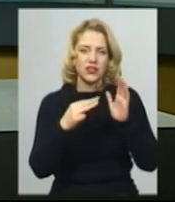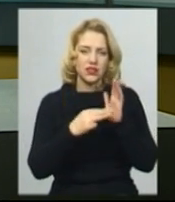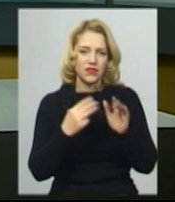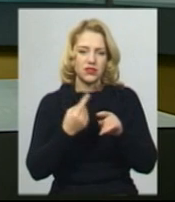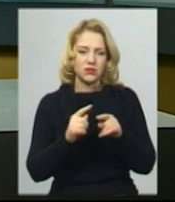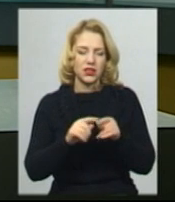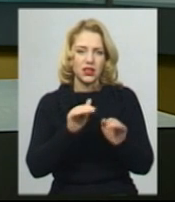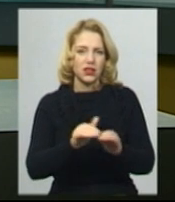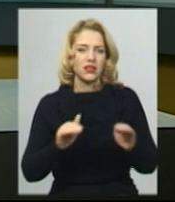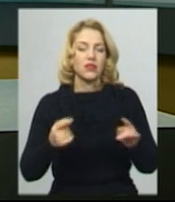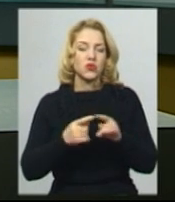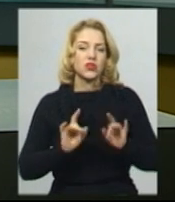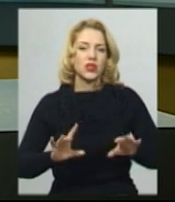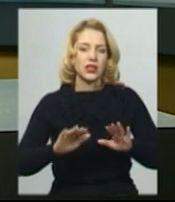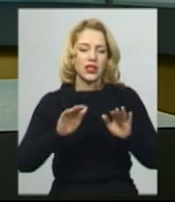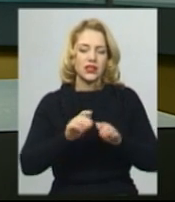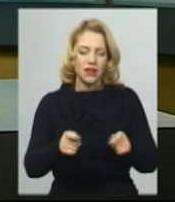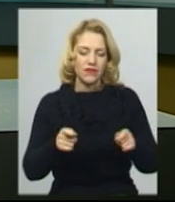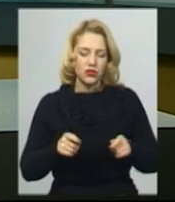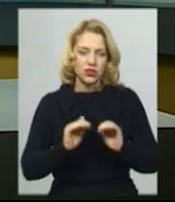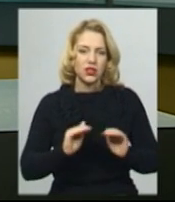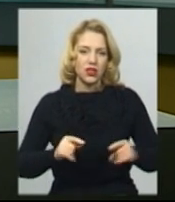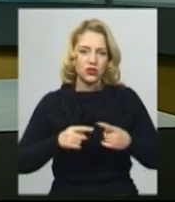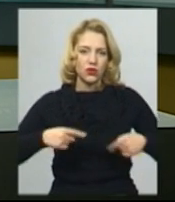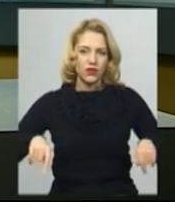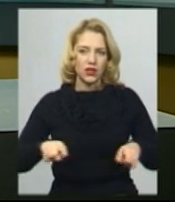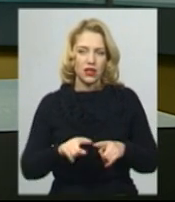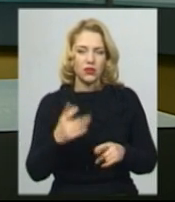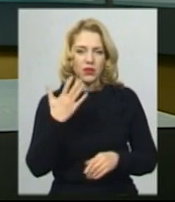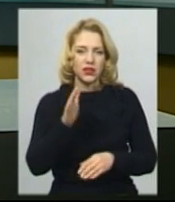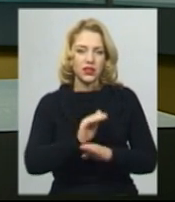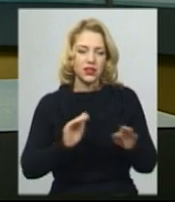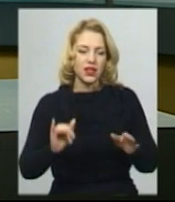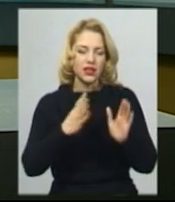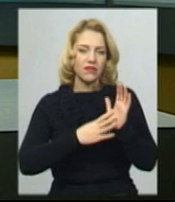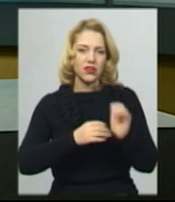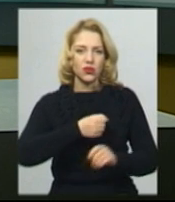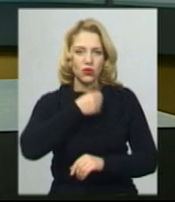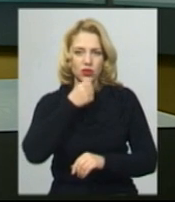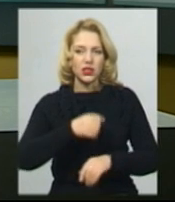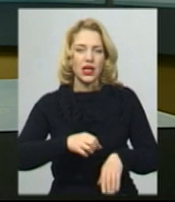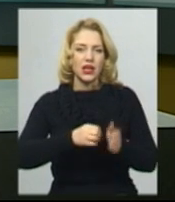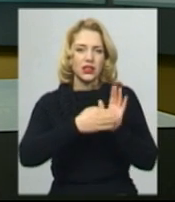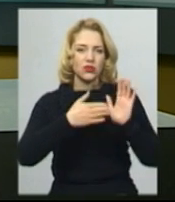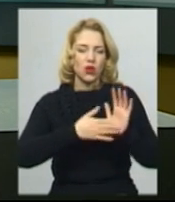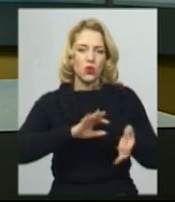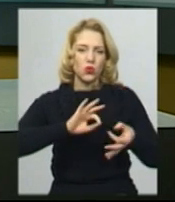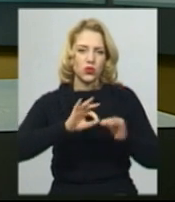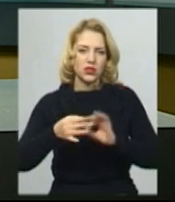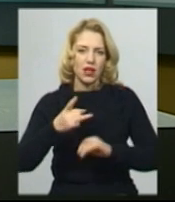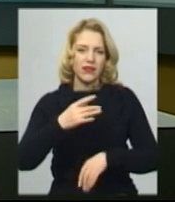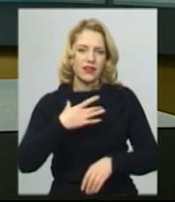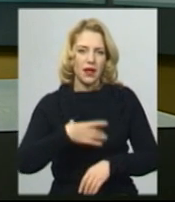Про це розповіла завідувач дитячого відділення Вікторія Леньга. У п'яти дітей та дев'яти дорослих діагностували ускладнення на